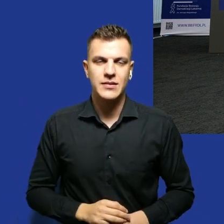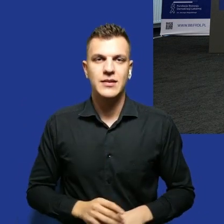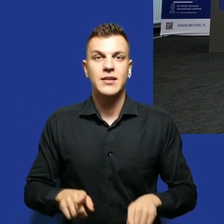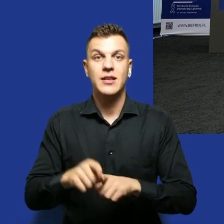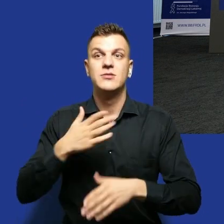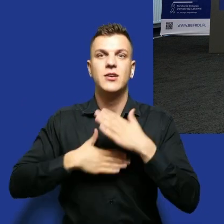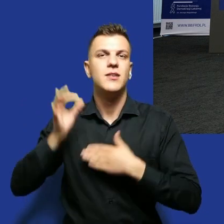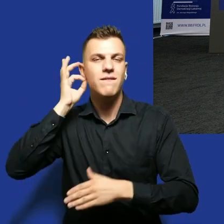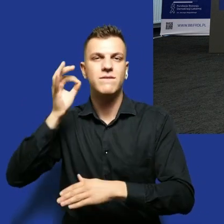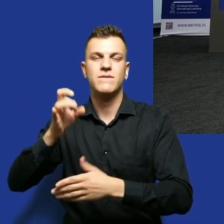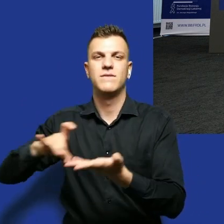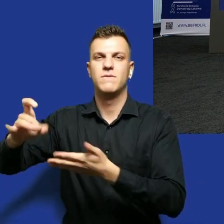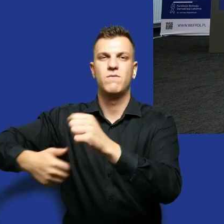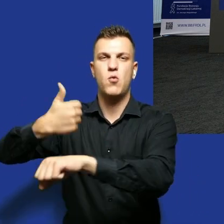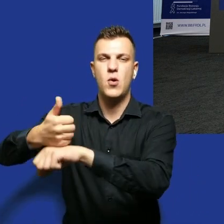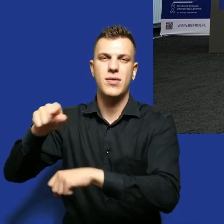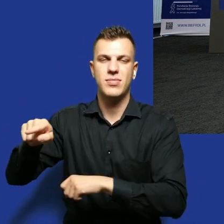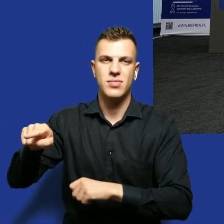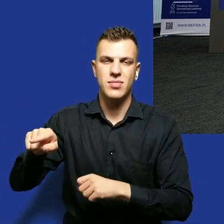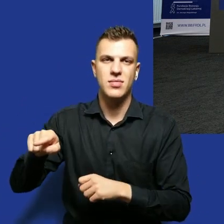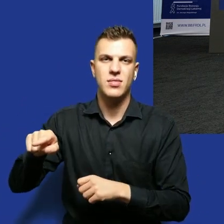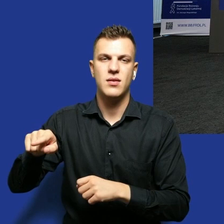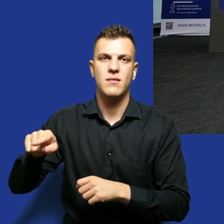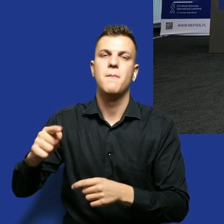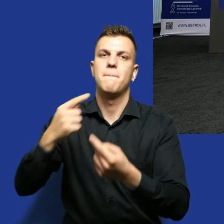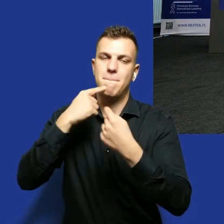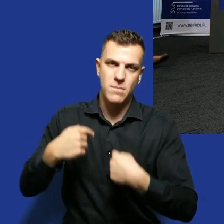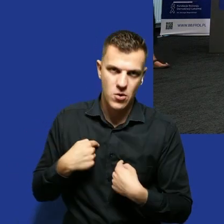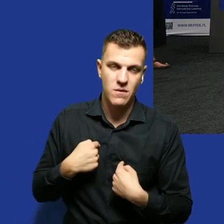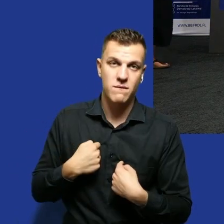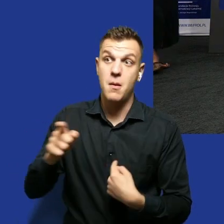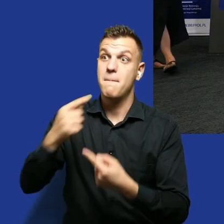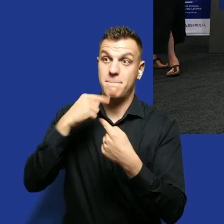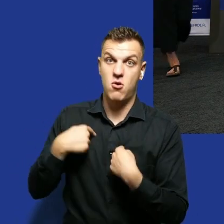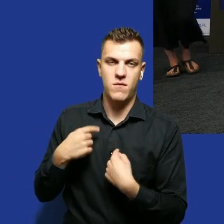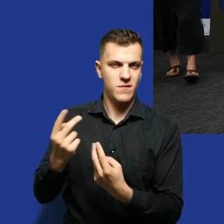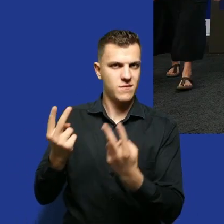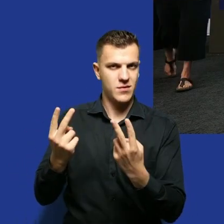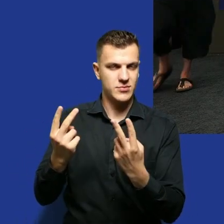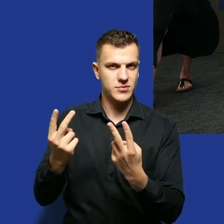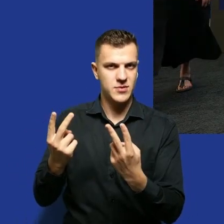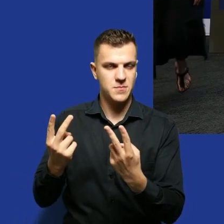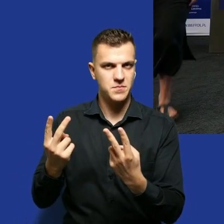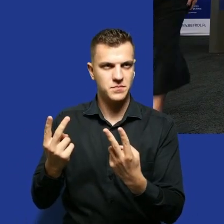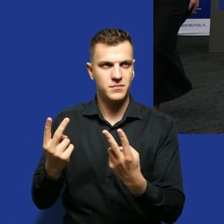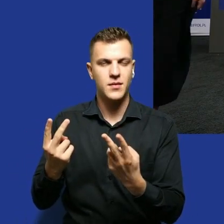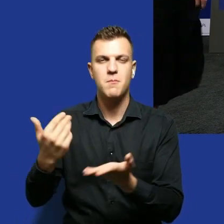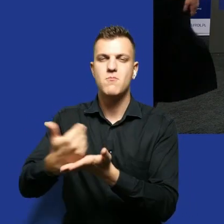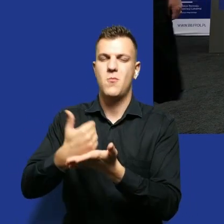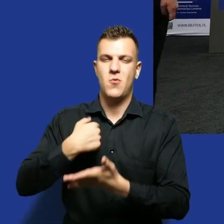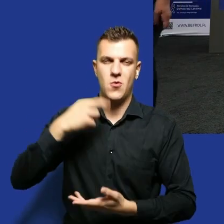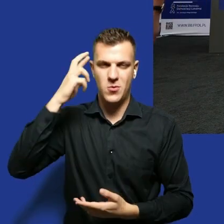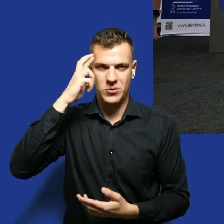zabrała pani wójt i powiedziała coś bardzo ważnego że i dała nam do zrozumienia że